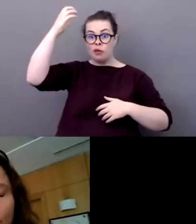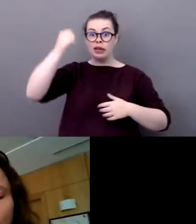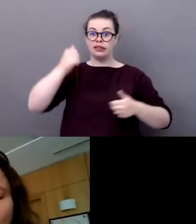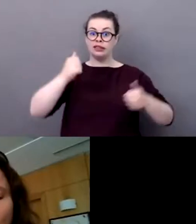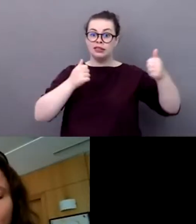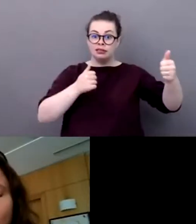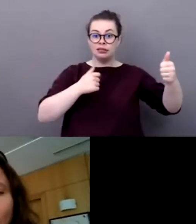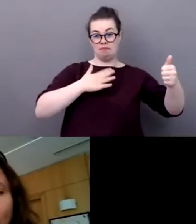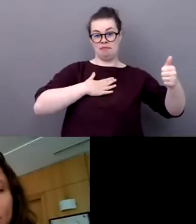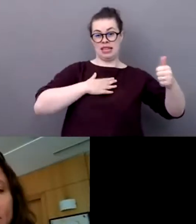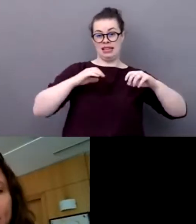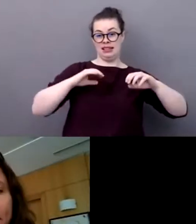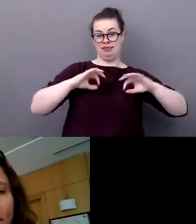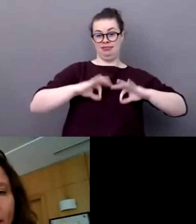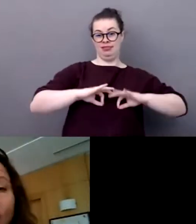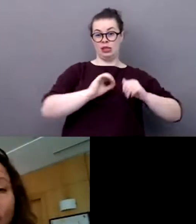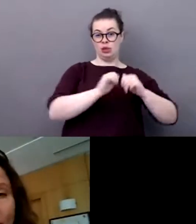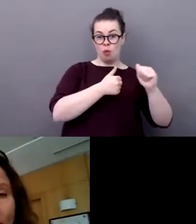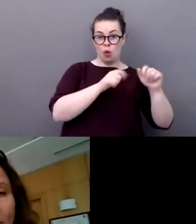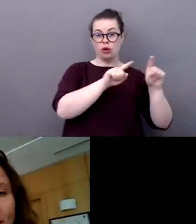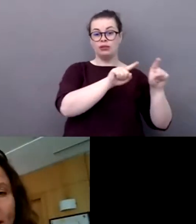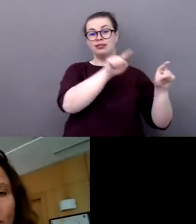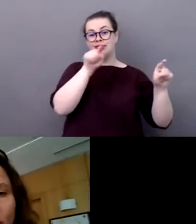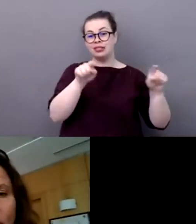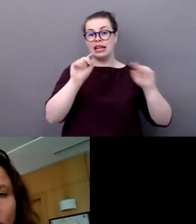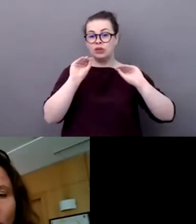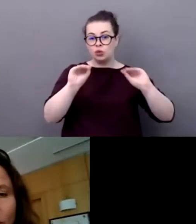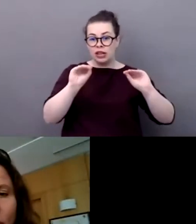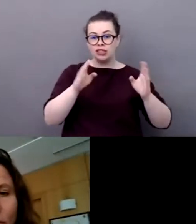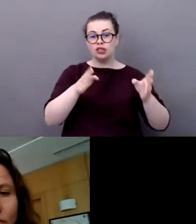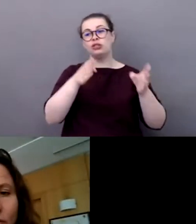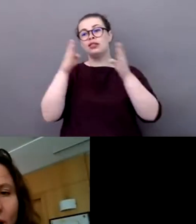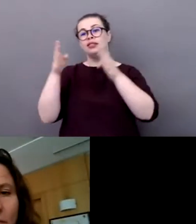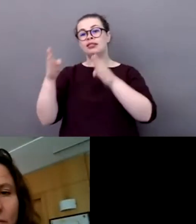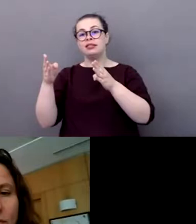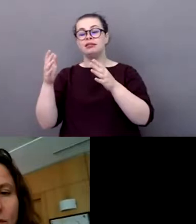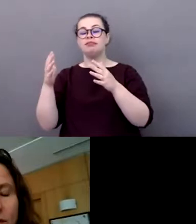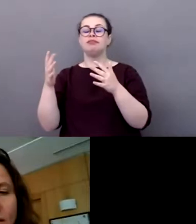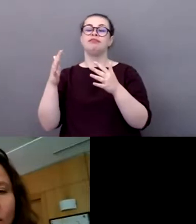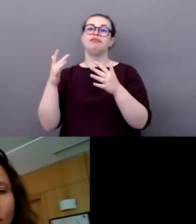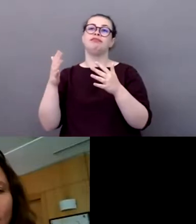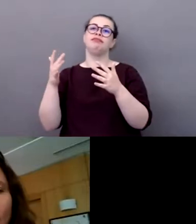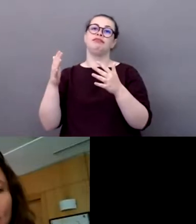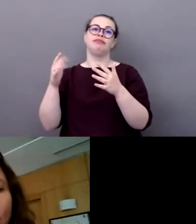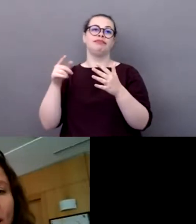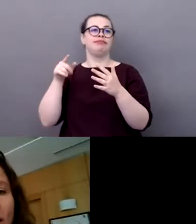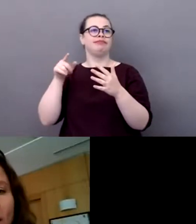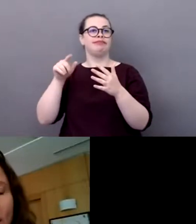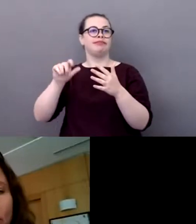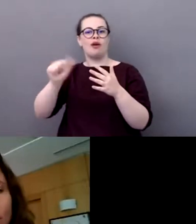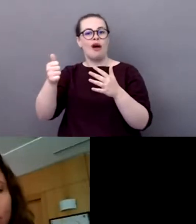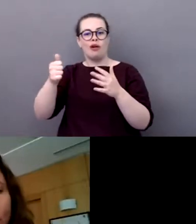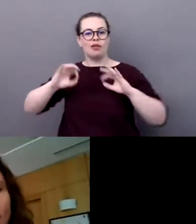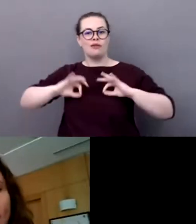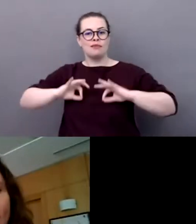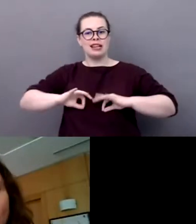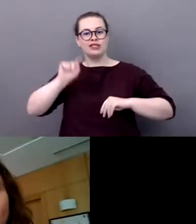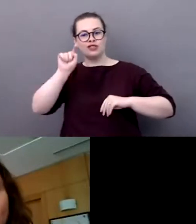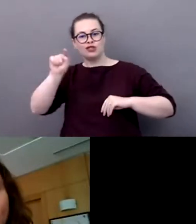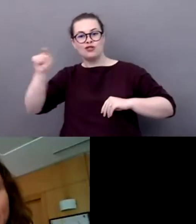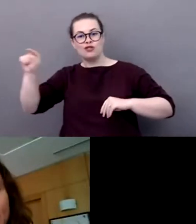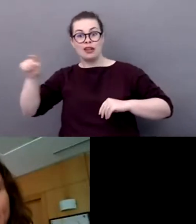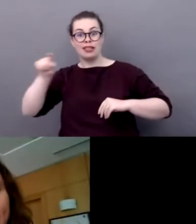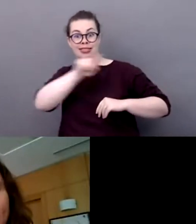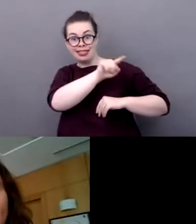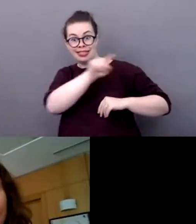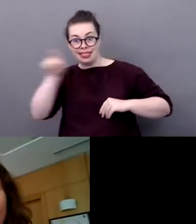sur tout ce qu'elle peut nous préconiser en matière d'éducation à l'environnement durable, mais aussi les moyens qu'elle peut déployer, elle, dans